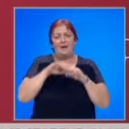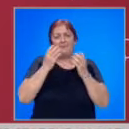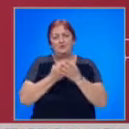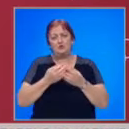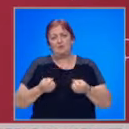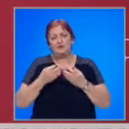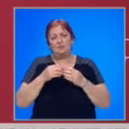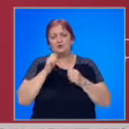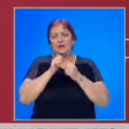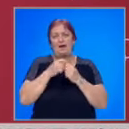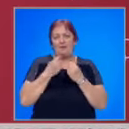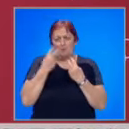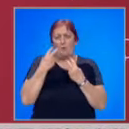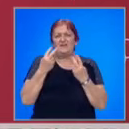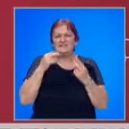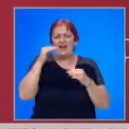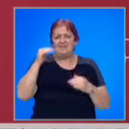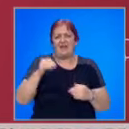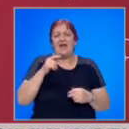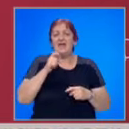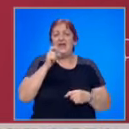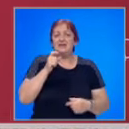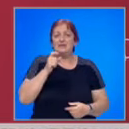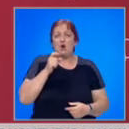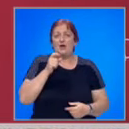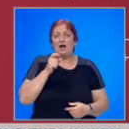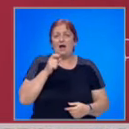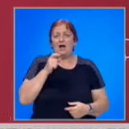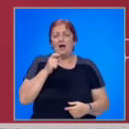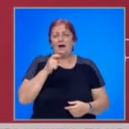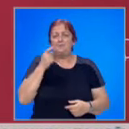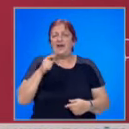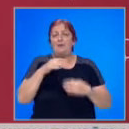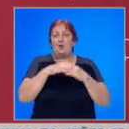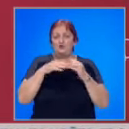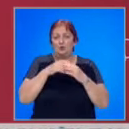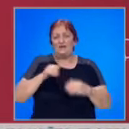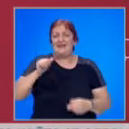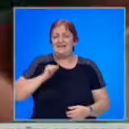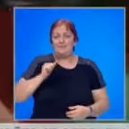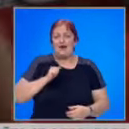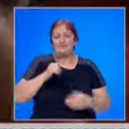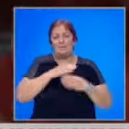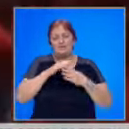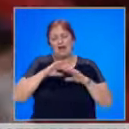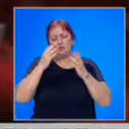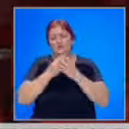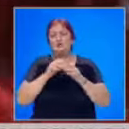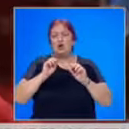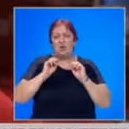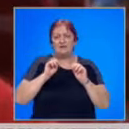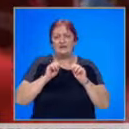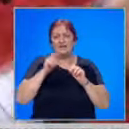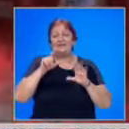всичко възможно да изградим най-добрата стратегия. И Стойка е един отличен професионалист, която спазва безкрайно всички указания.